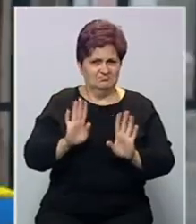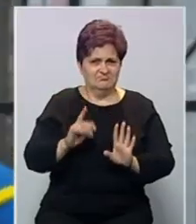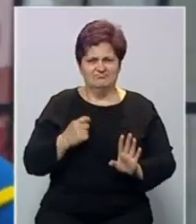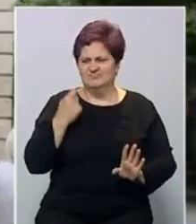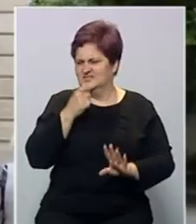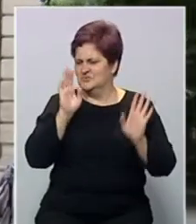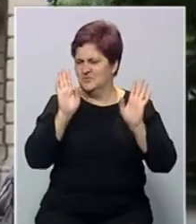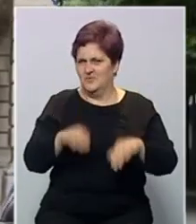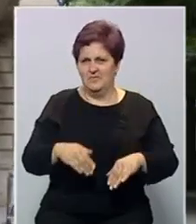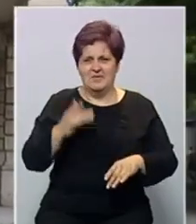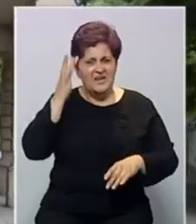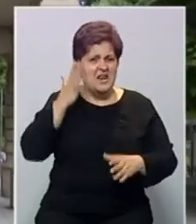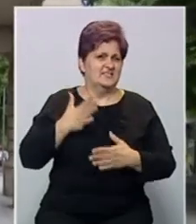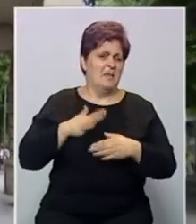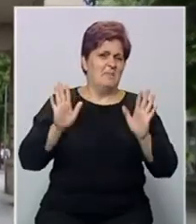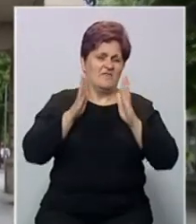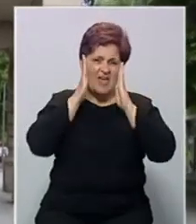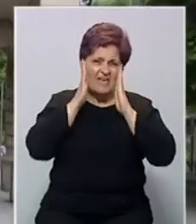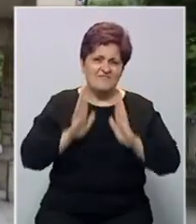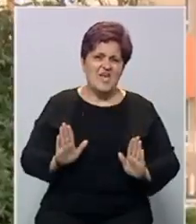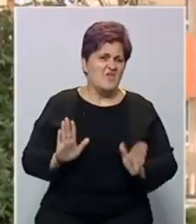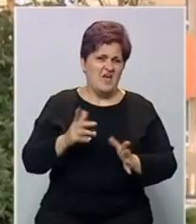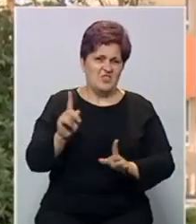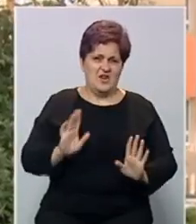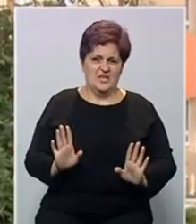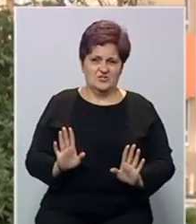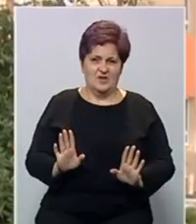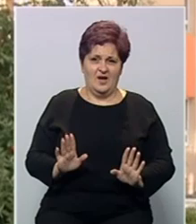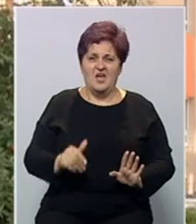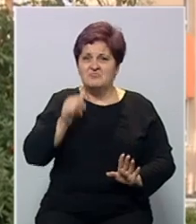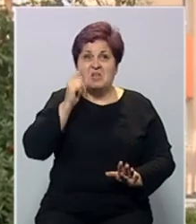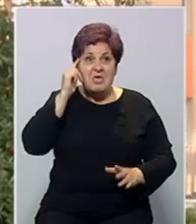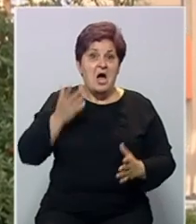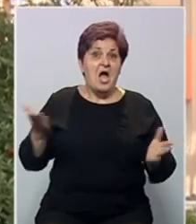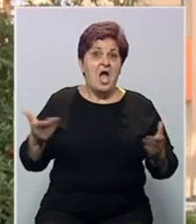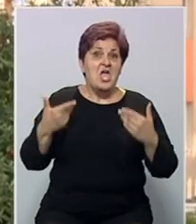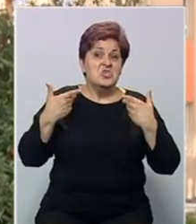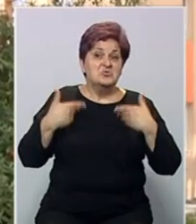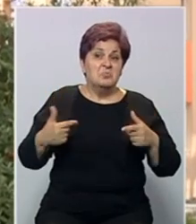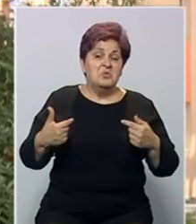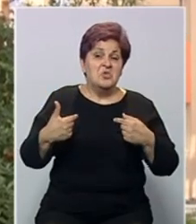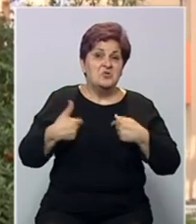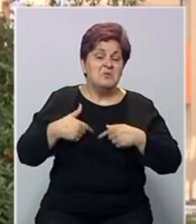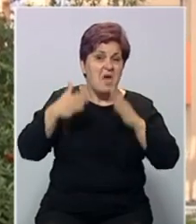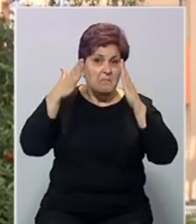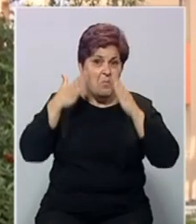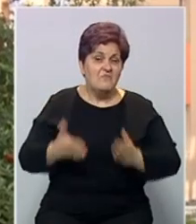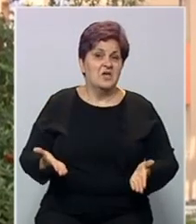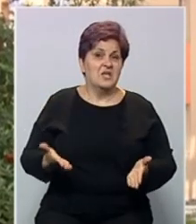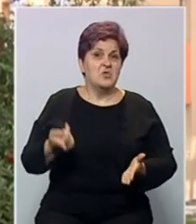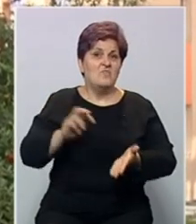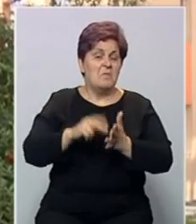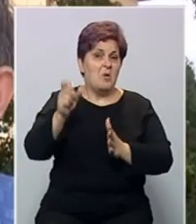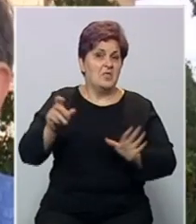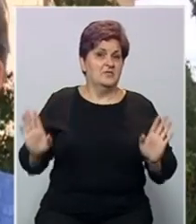Sunja. Ne znam, Boga mi vjerovatno da neće. Pa to ja znam, izgubio sam ja više i povjerenje u ovih policijana,